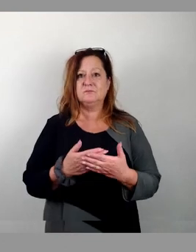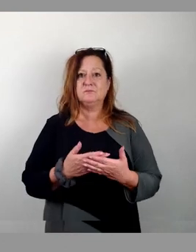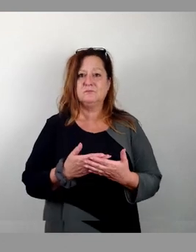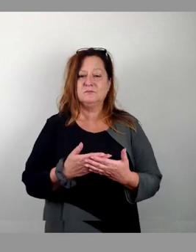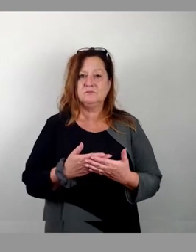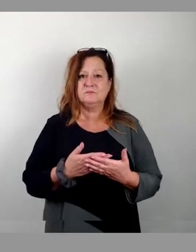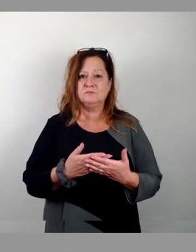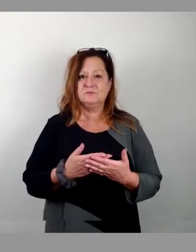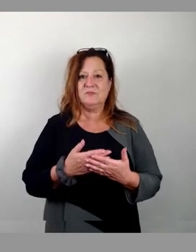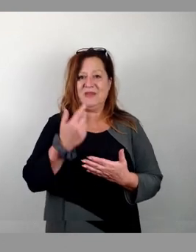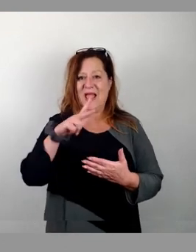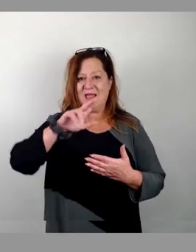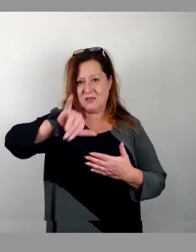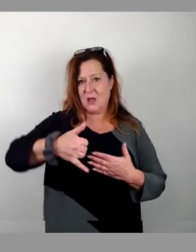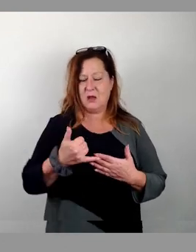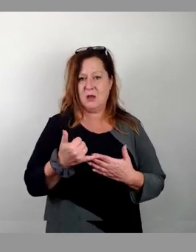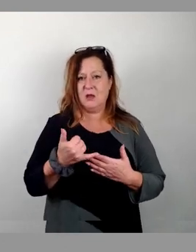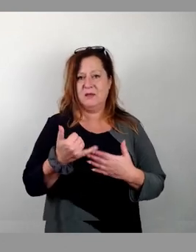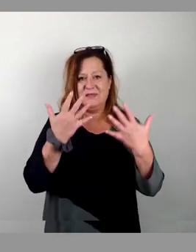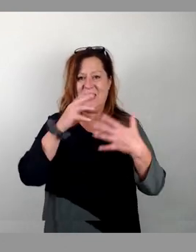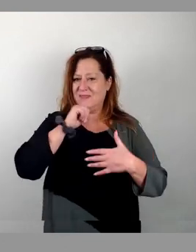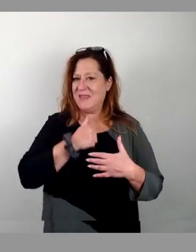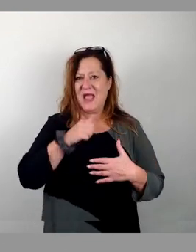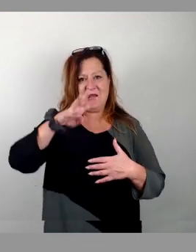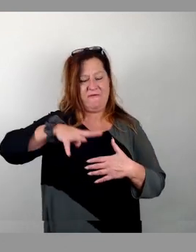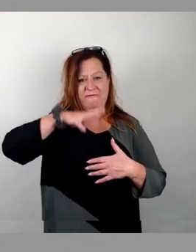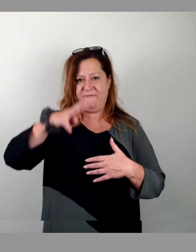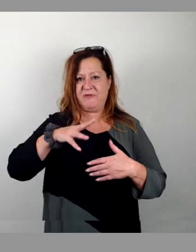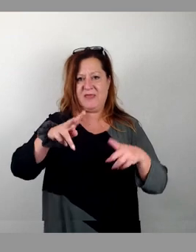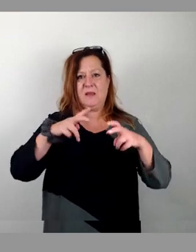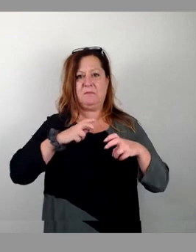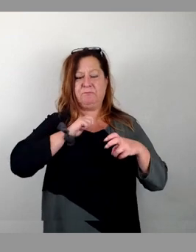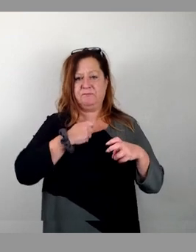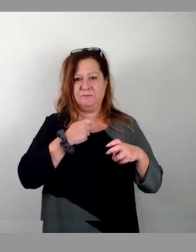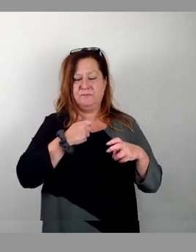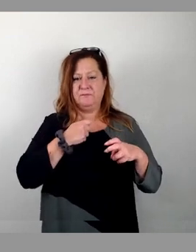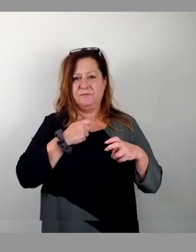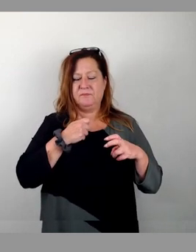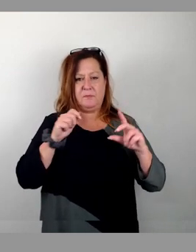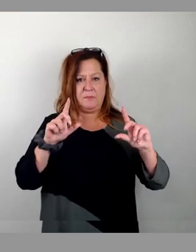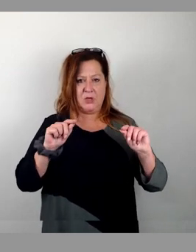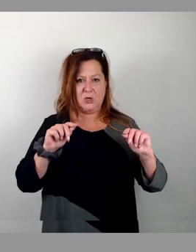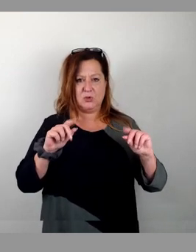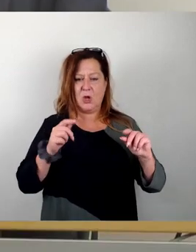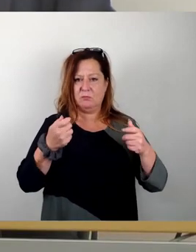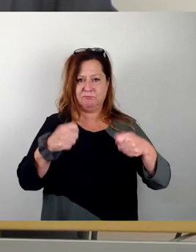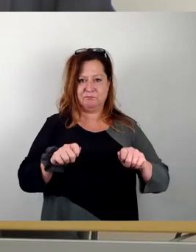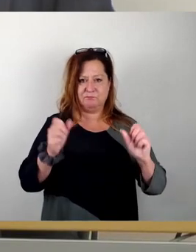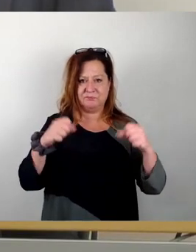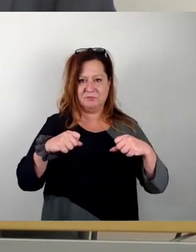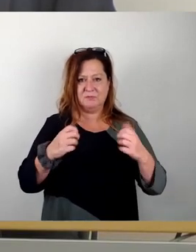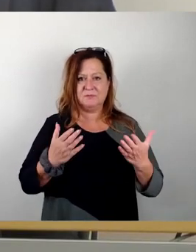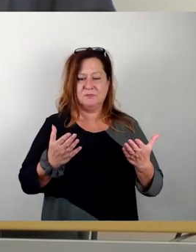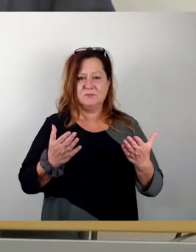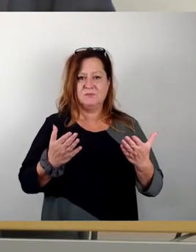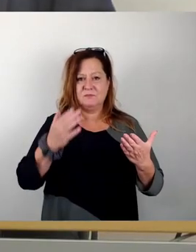Bei 30, ja, 10, nein, 14 Enthaltungen so beschlossen. Und dann würde